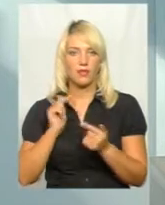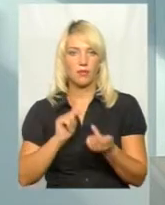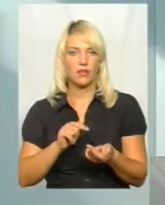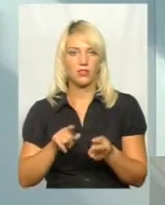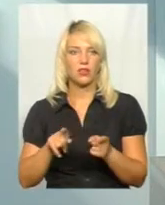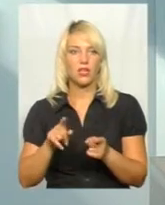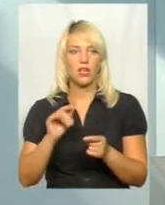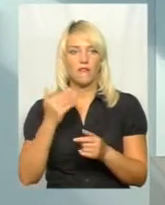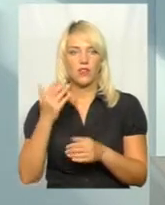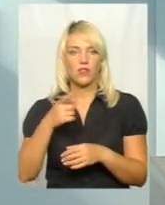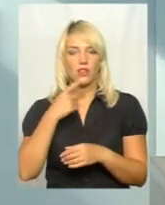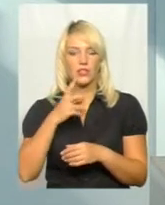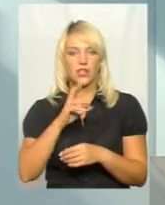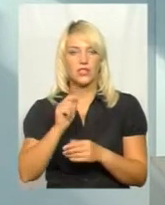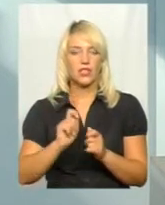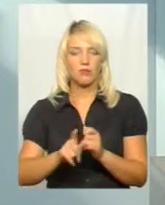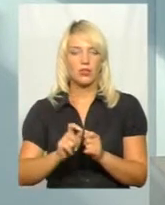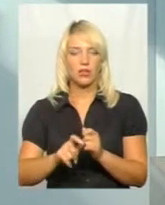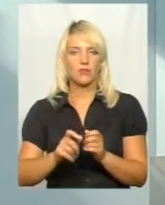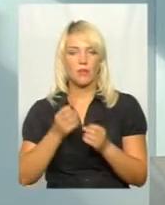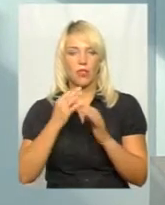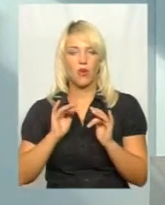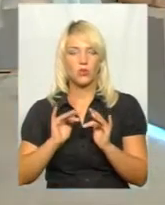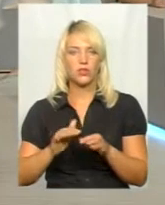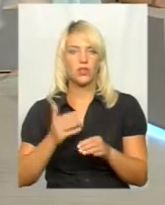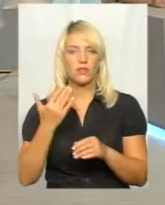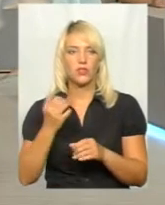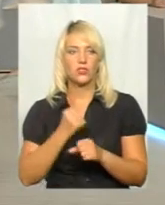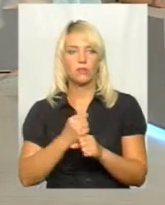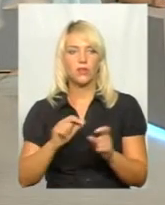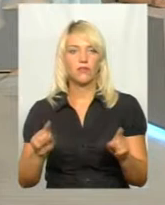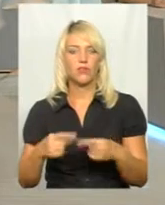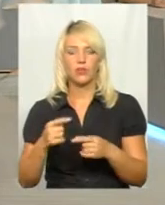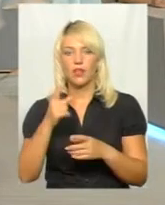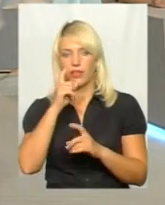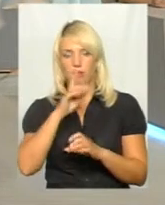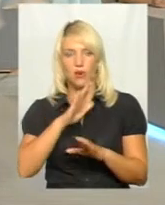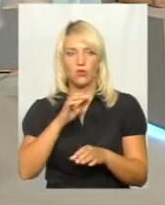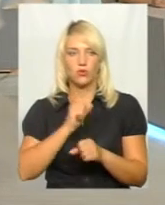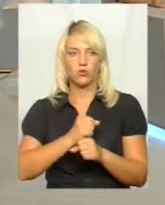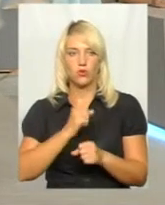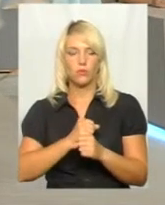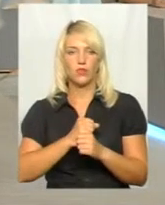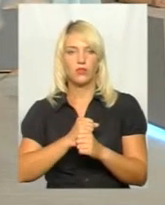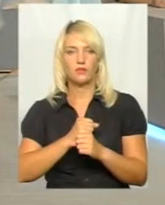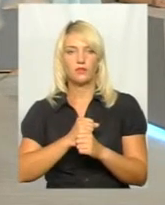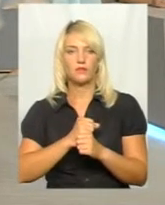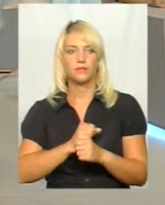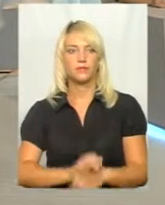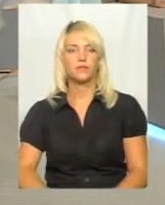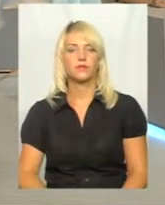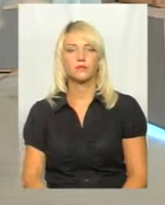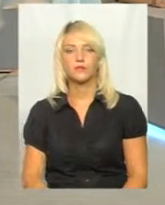що це за пожертви добродійників робили вони відновлення, і досить непогано зроблено. В них нема нарікань на це.